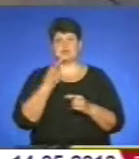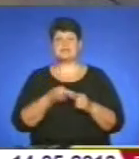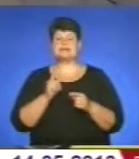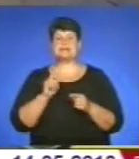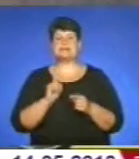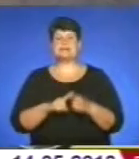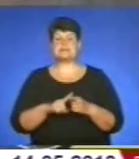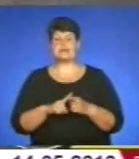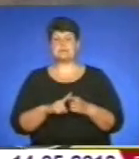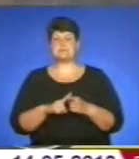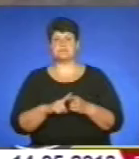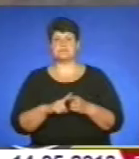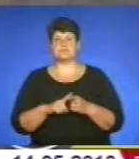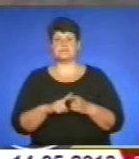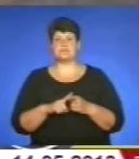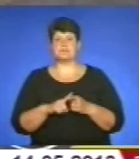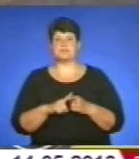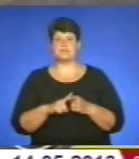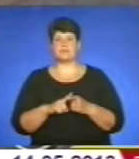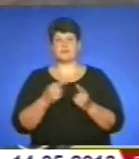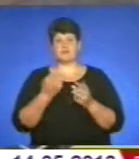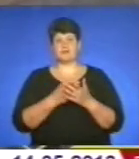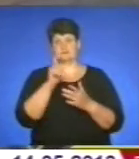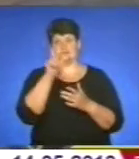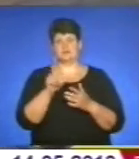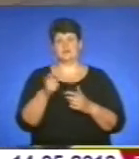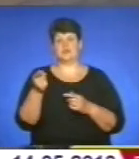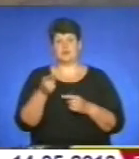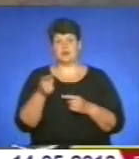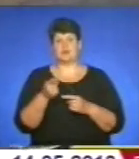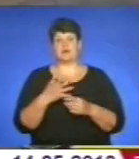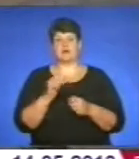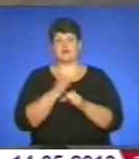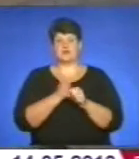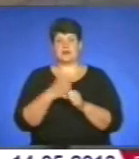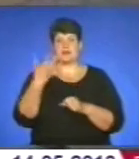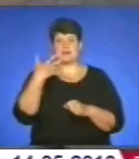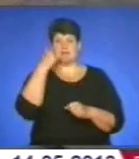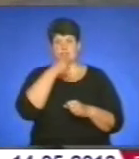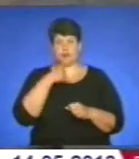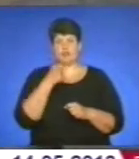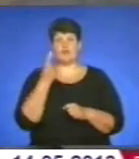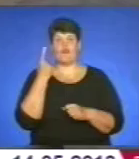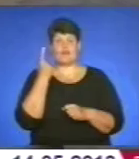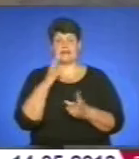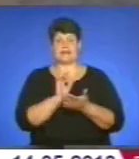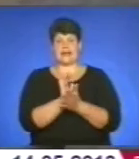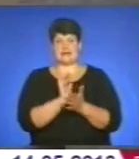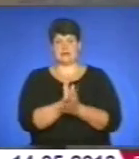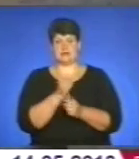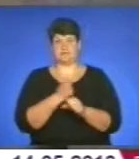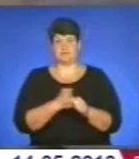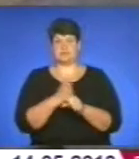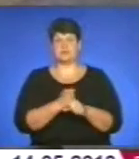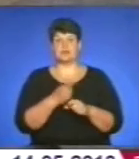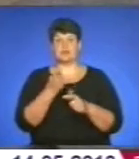символів на пану Тернополю. Тому що людина 50 років працювала в журналісті, це 50 років в одній газеті. На його роботах відображена